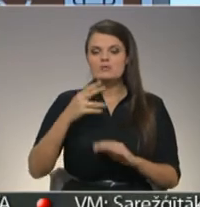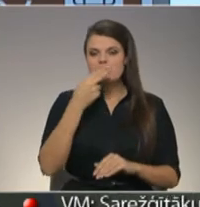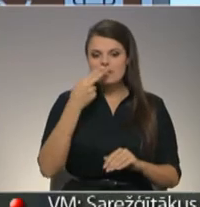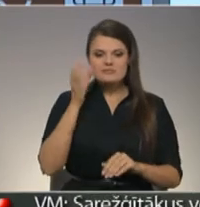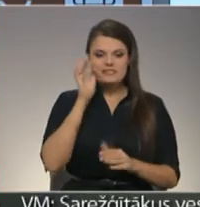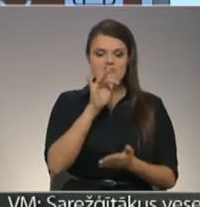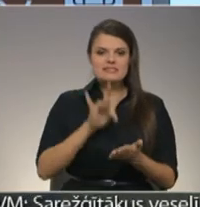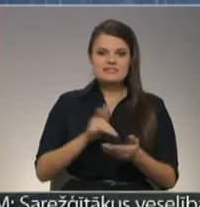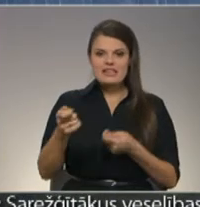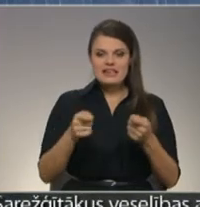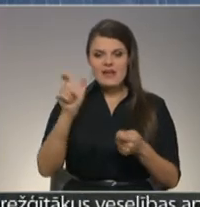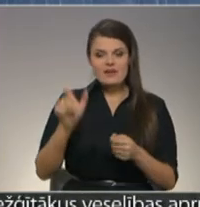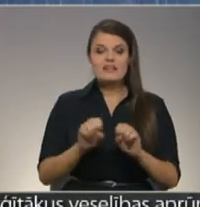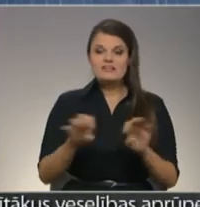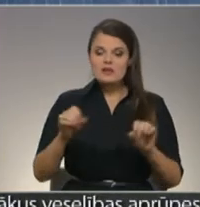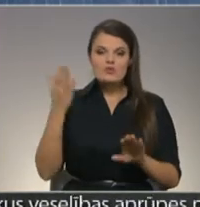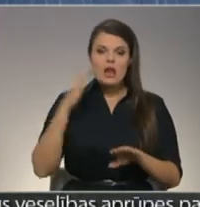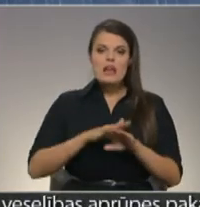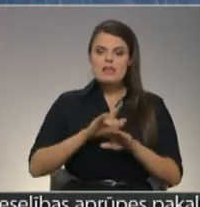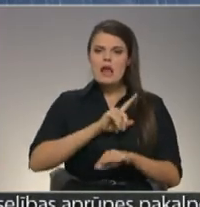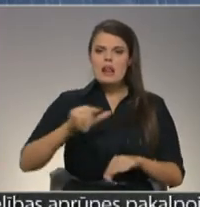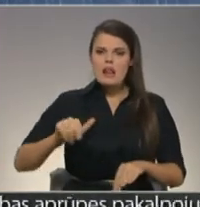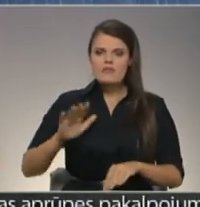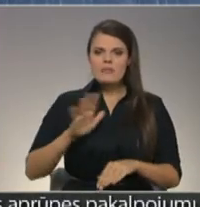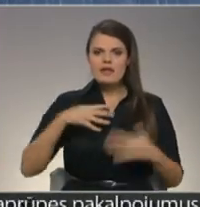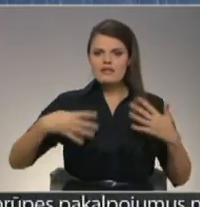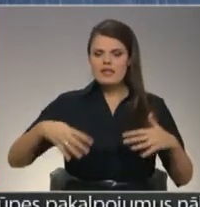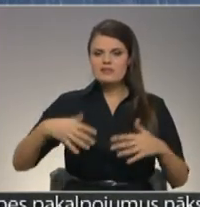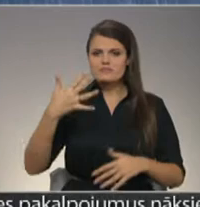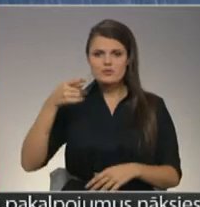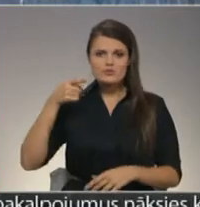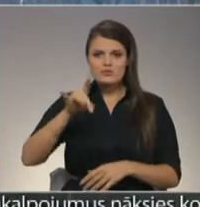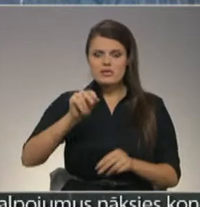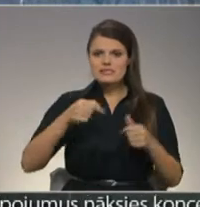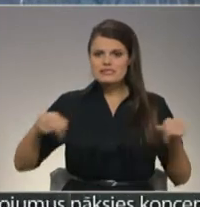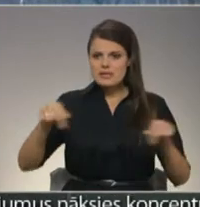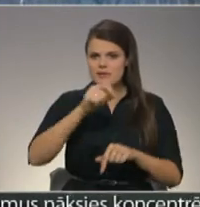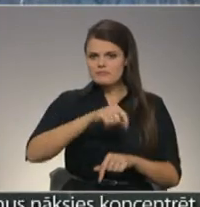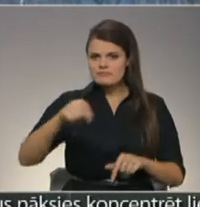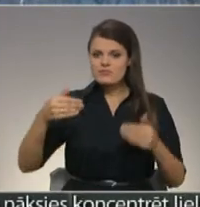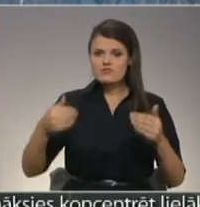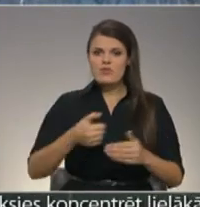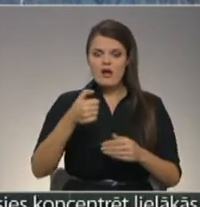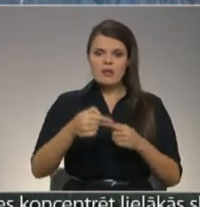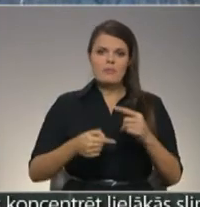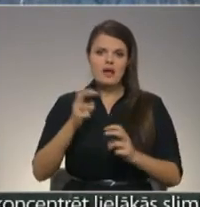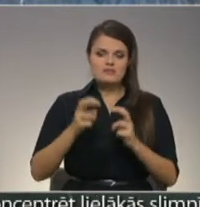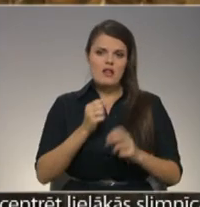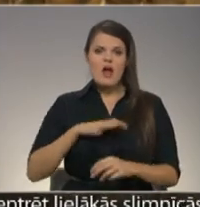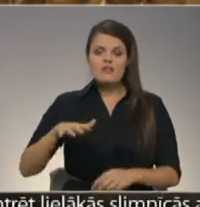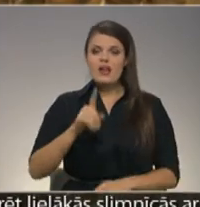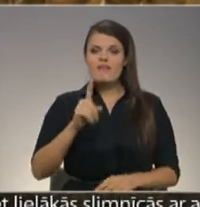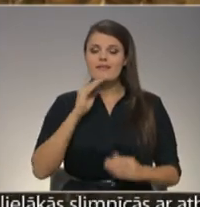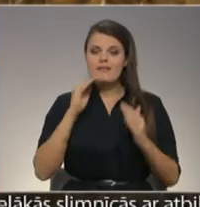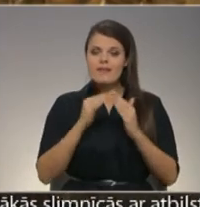zinātnes centra vadītājas tāsta, ka tolaik ar liniem Latvijā bija apsēti 95 tūkstoši hektāri zemes. Šobrīd linu pārstrāde latgalie turpinās viena rēzegnē,